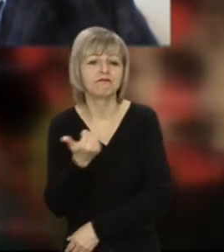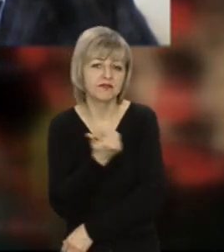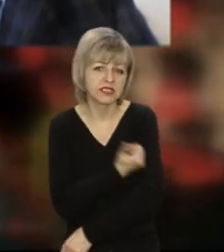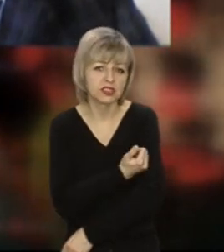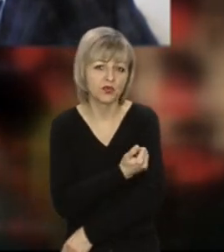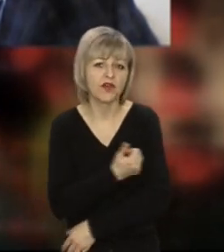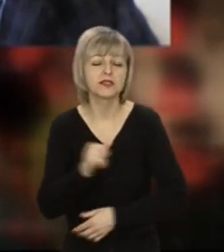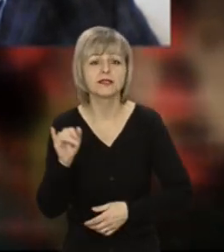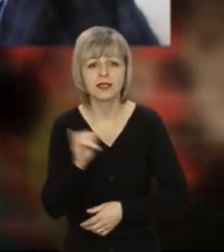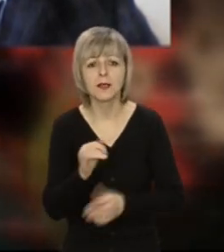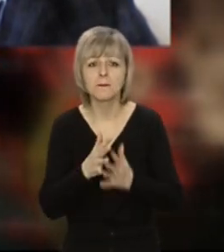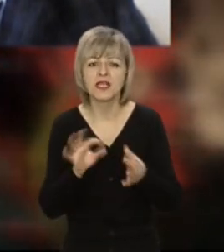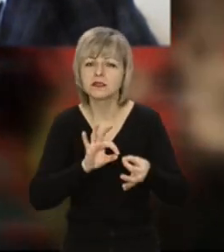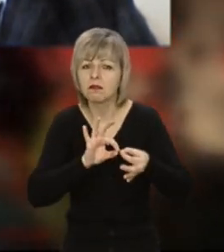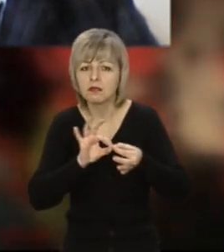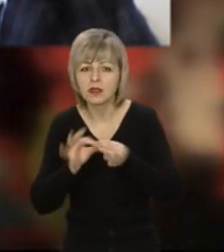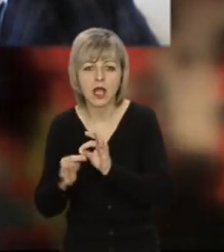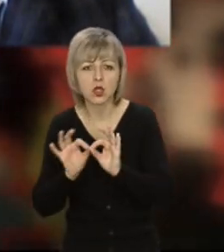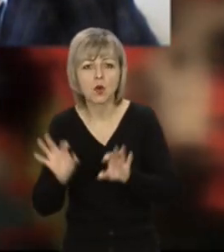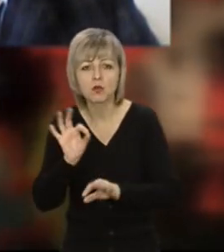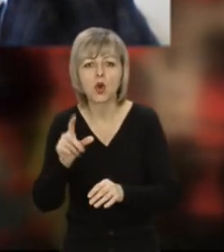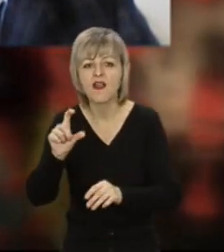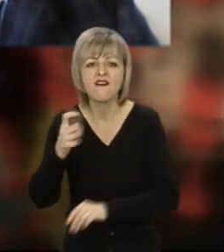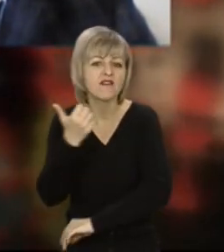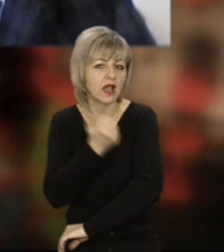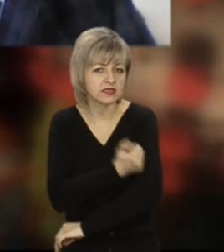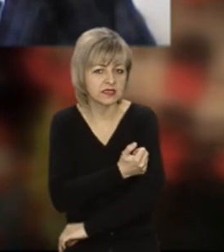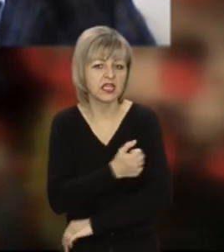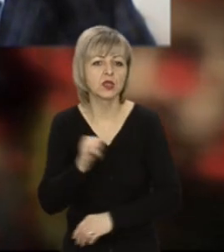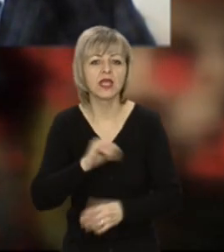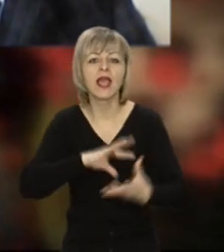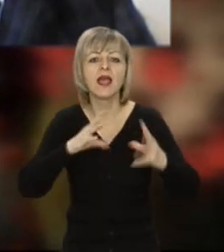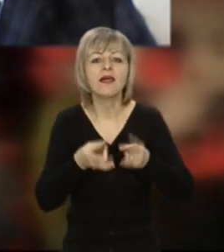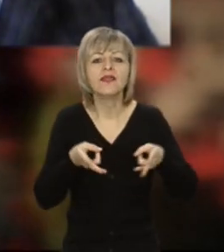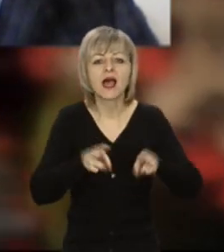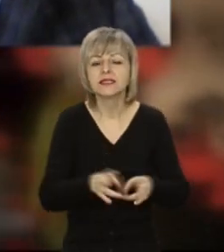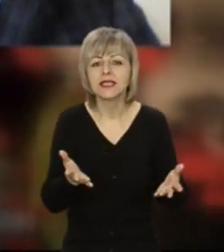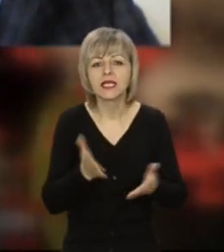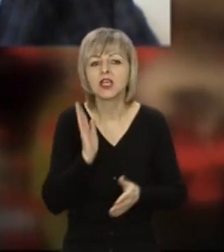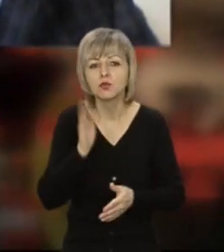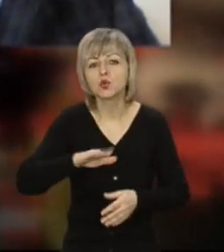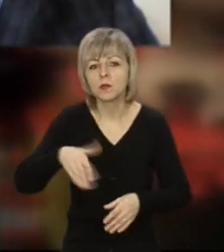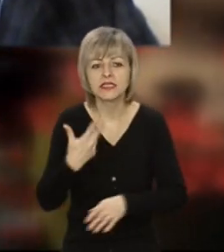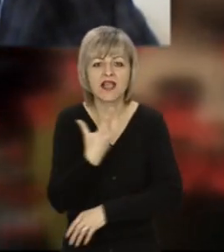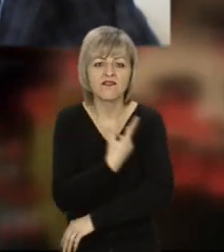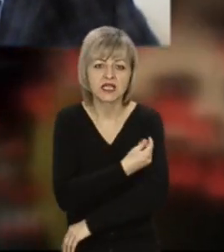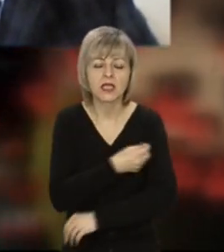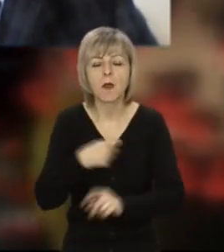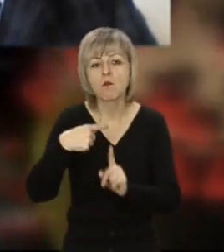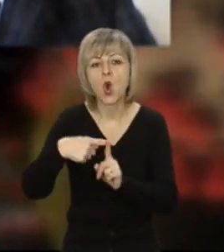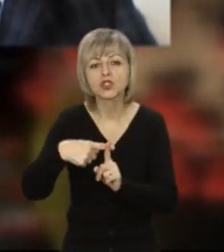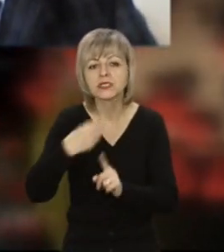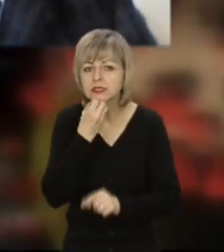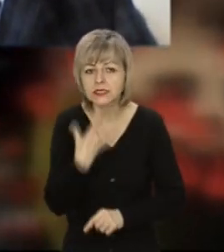вакцинацію. І більш детальніше розповідали і про вакцину, і про наслідки, які після вакцинації, і позитивні